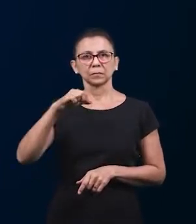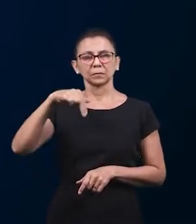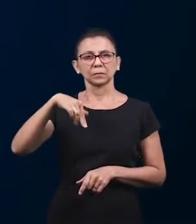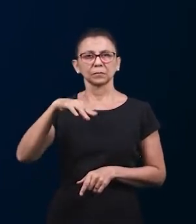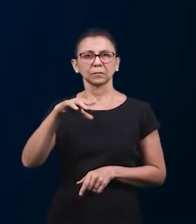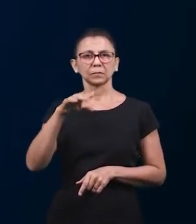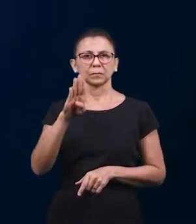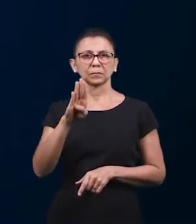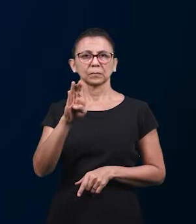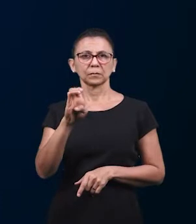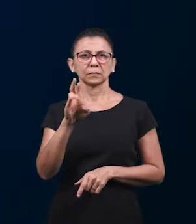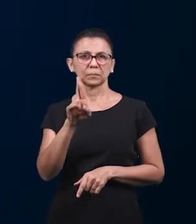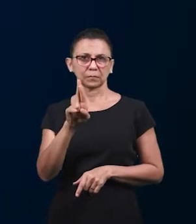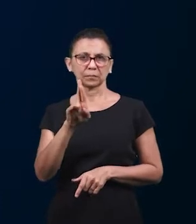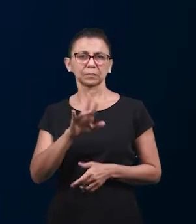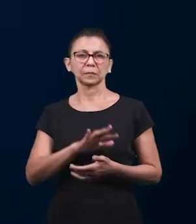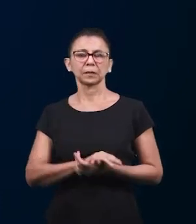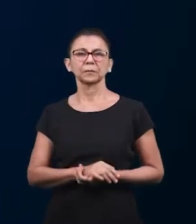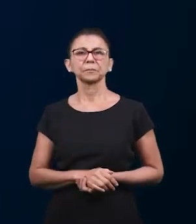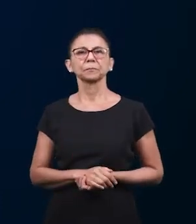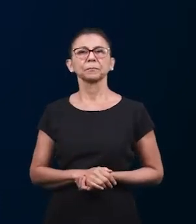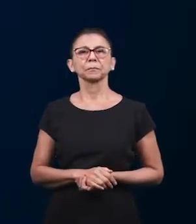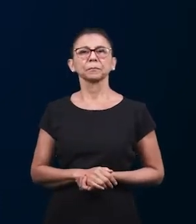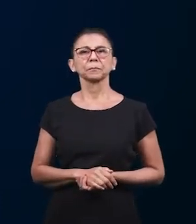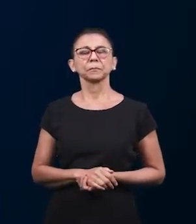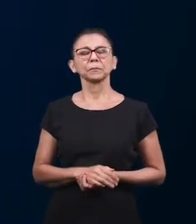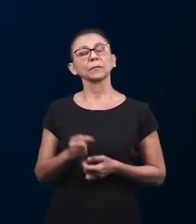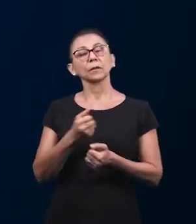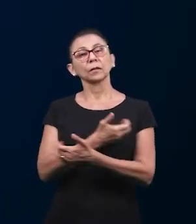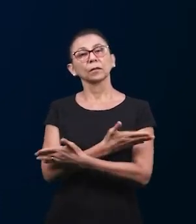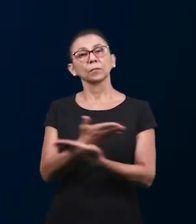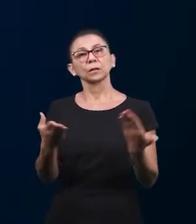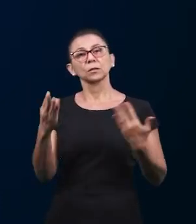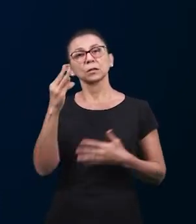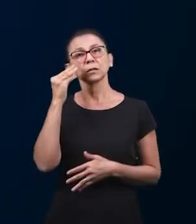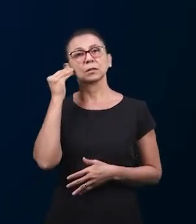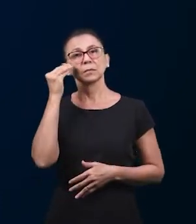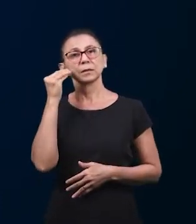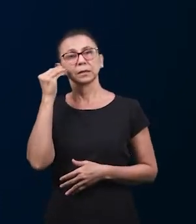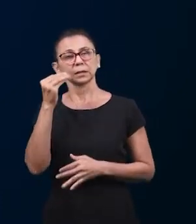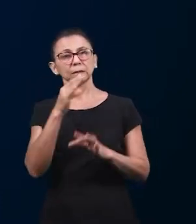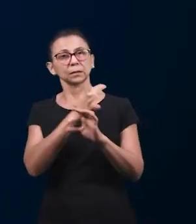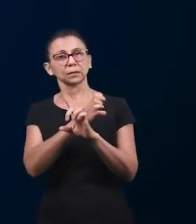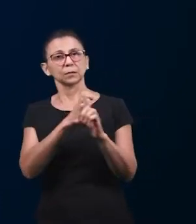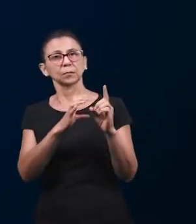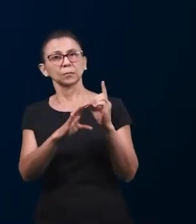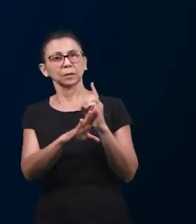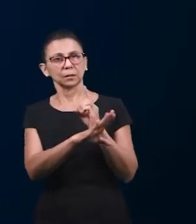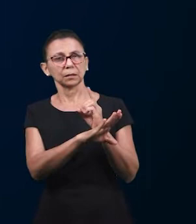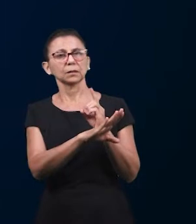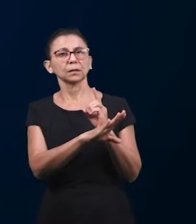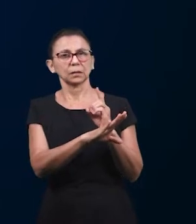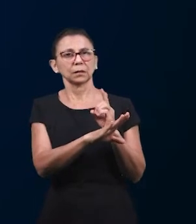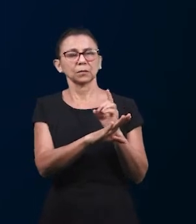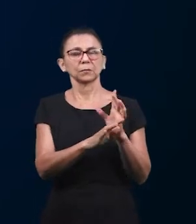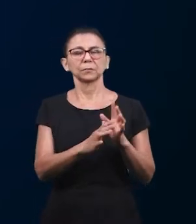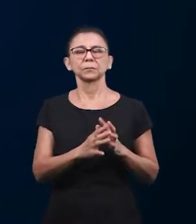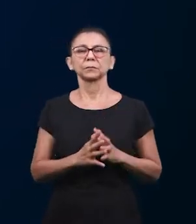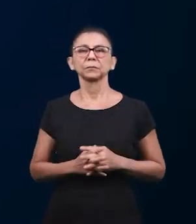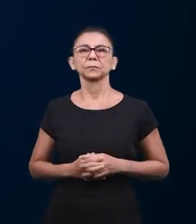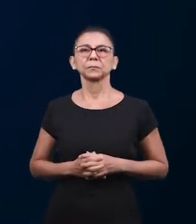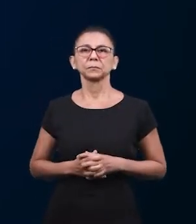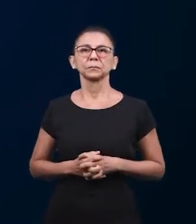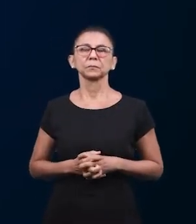Дублине, в Ирландии. Я хотел бы поделиться с вами нашим свидетельствам в отношении воскресной